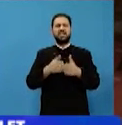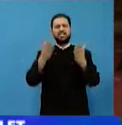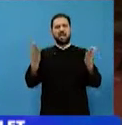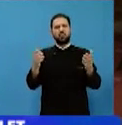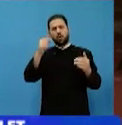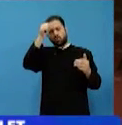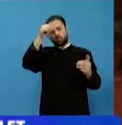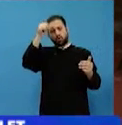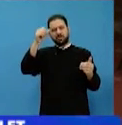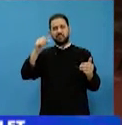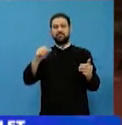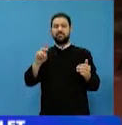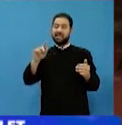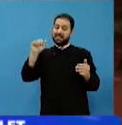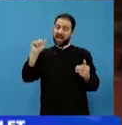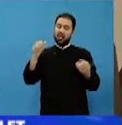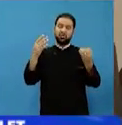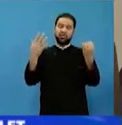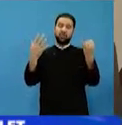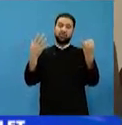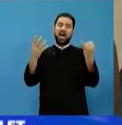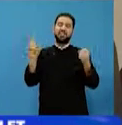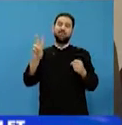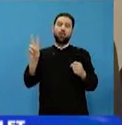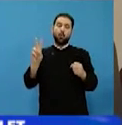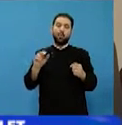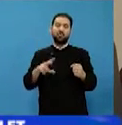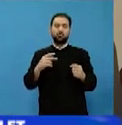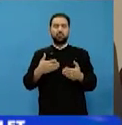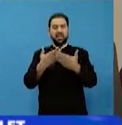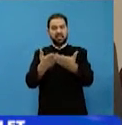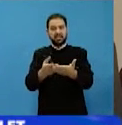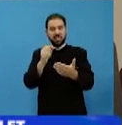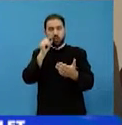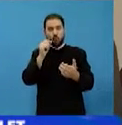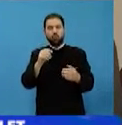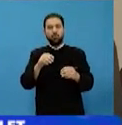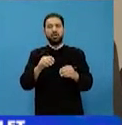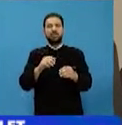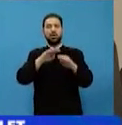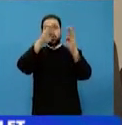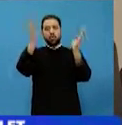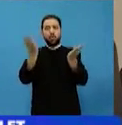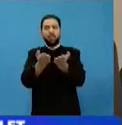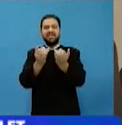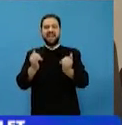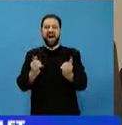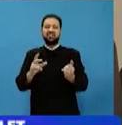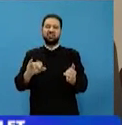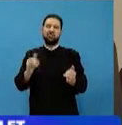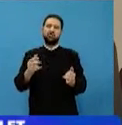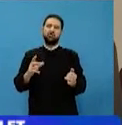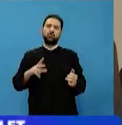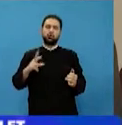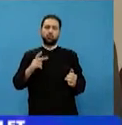ortodoxă. Cele șase volume sunt adresate omului contemporan și sunt sub forma unor dialoguri